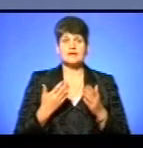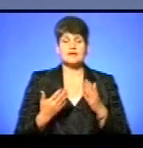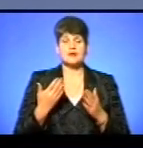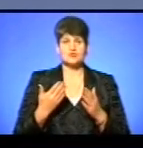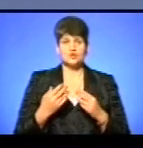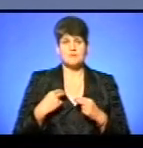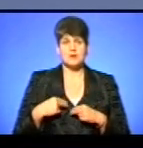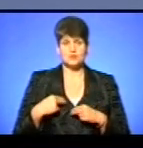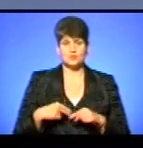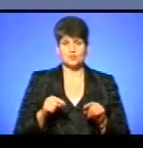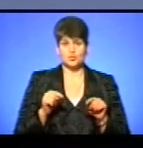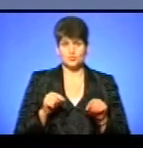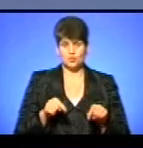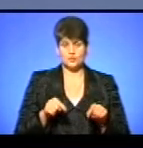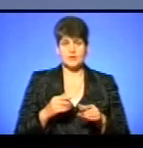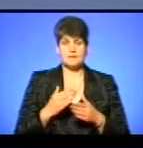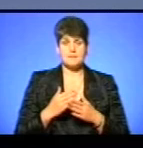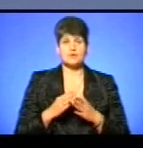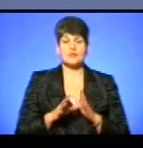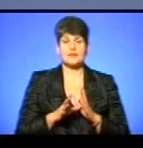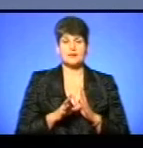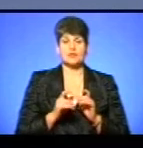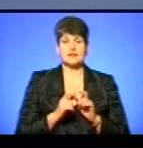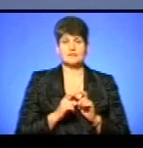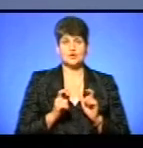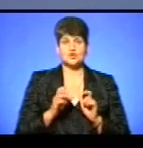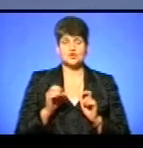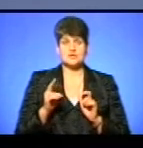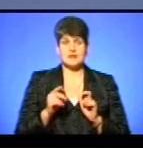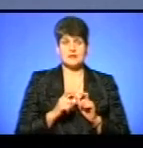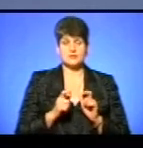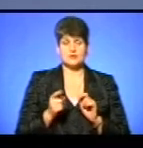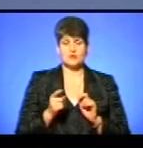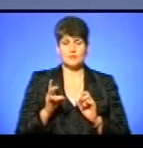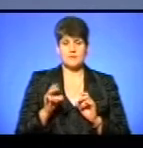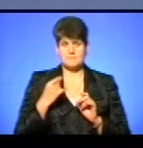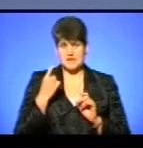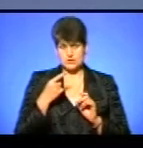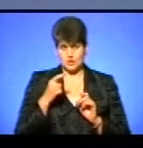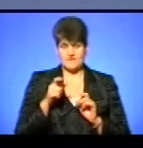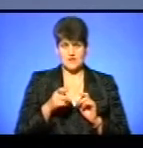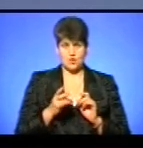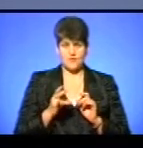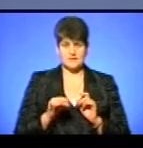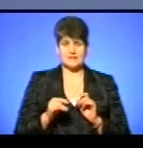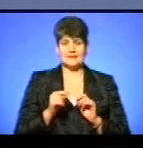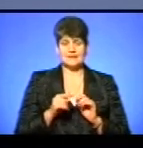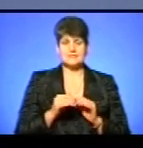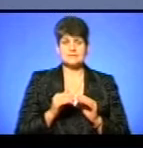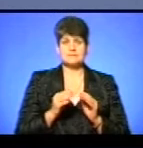працюють тут і мають електронний квиток, соціальна карта тернополянина, персоніфікований, для них